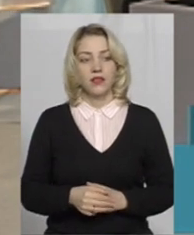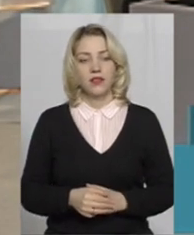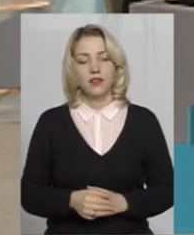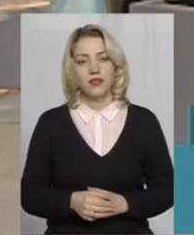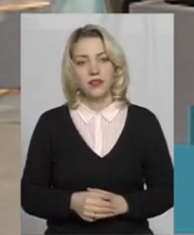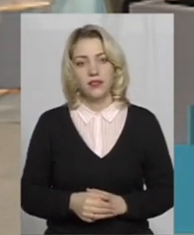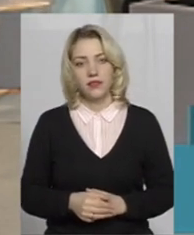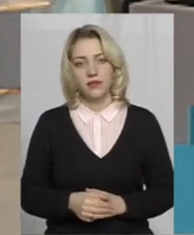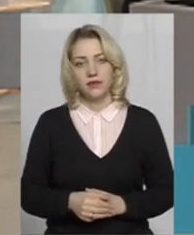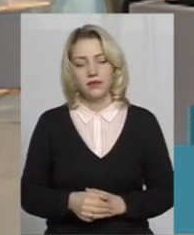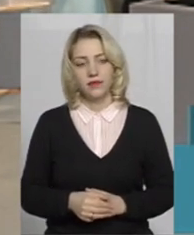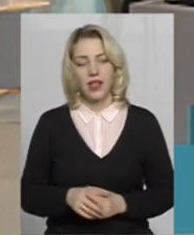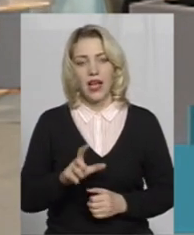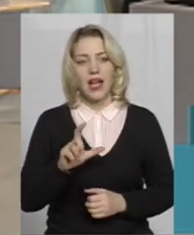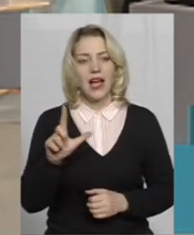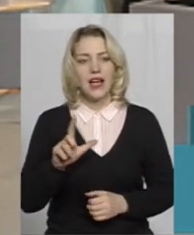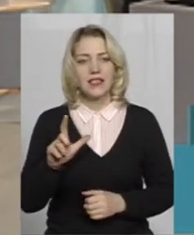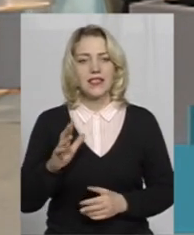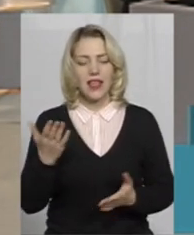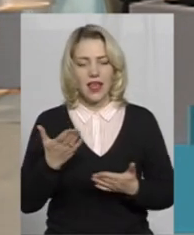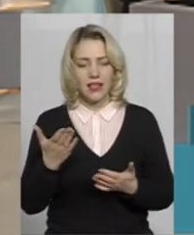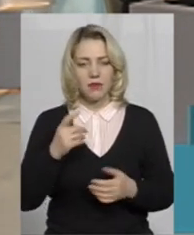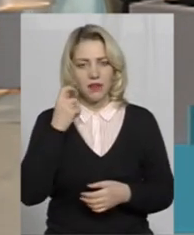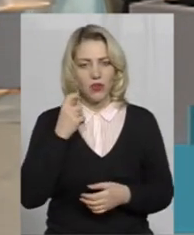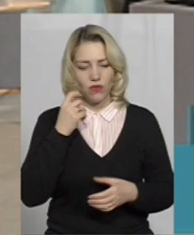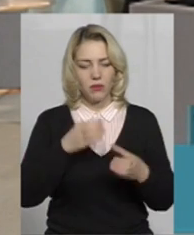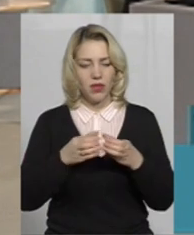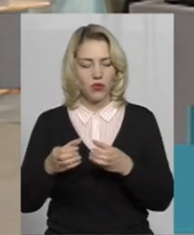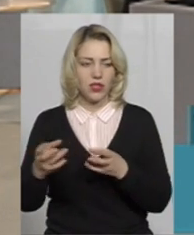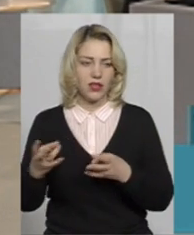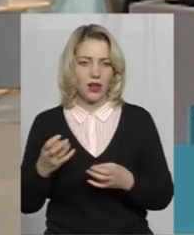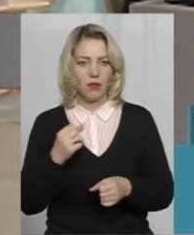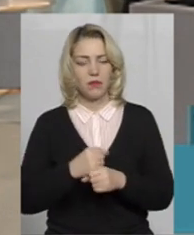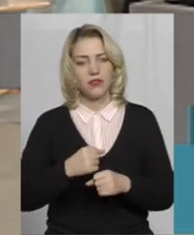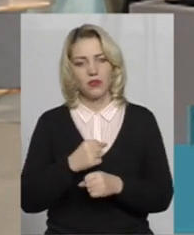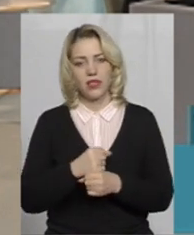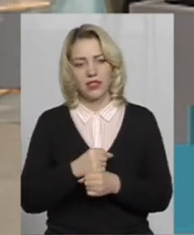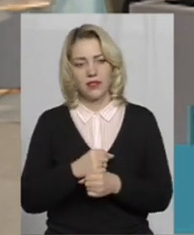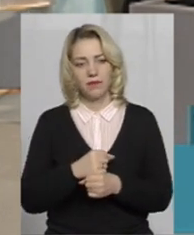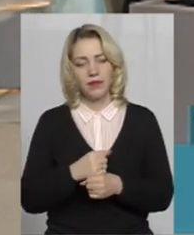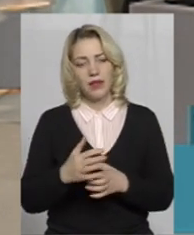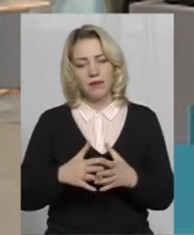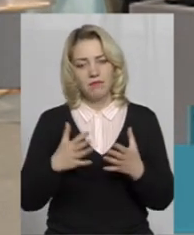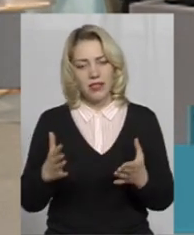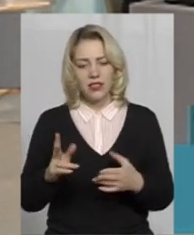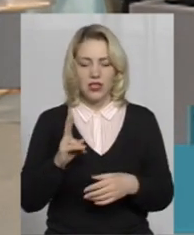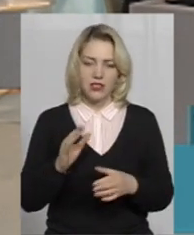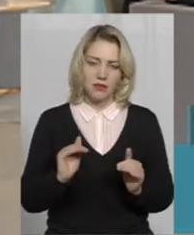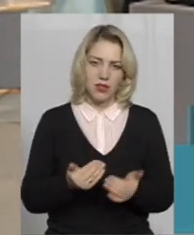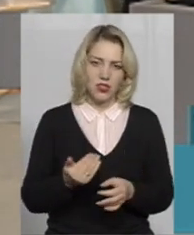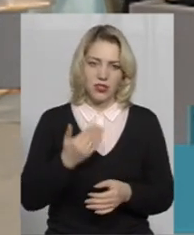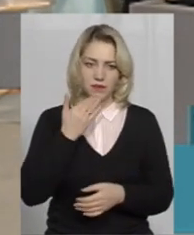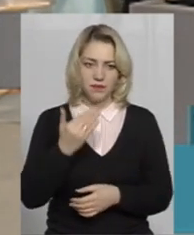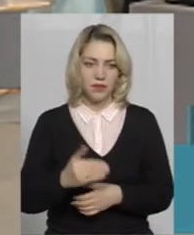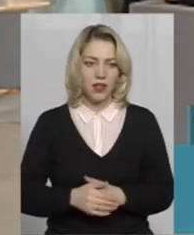А з якими віковими категоріями потрібно працювати більше, з якими менше?